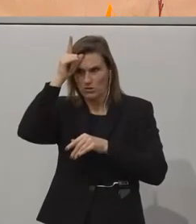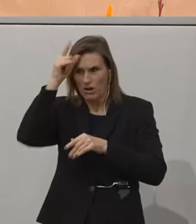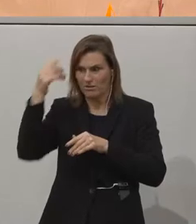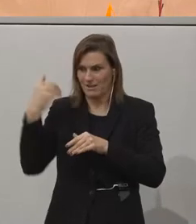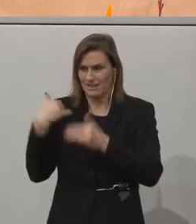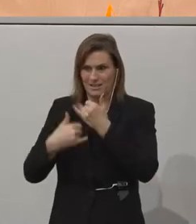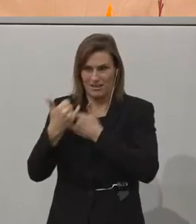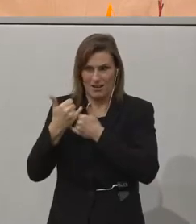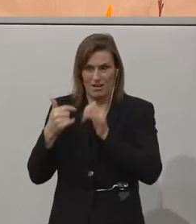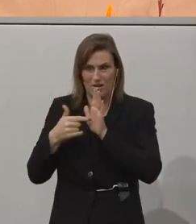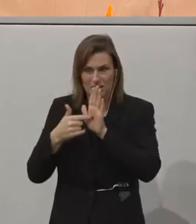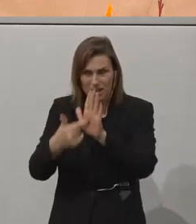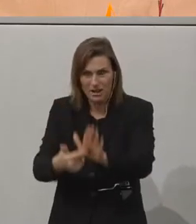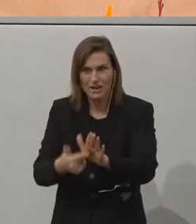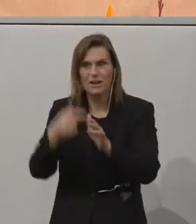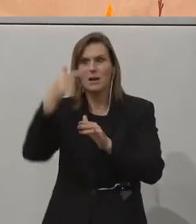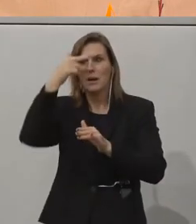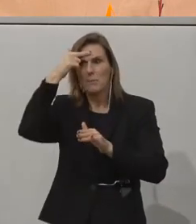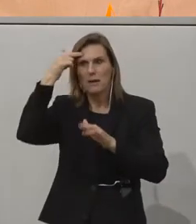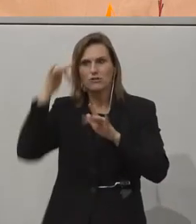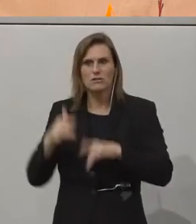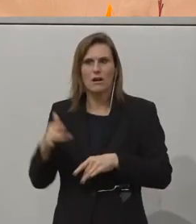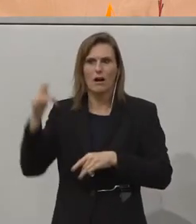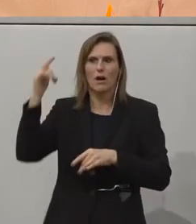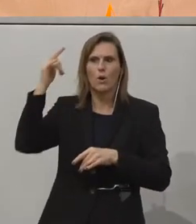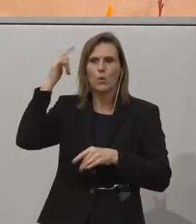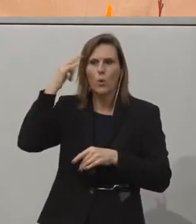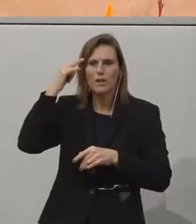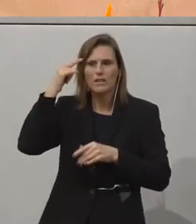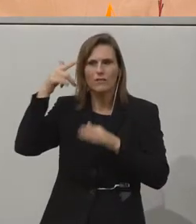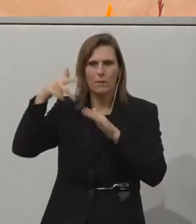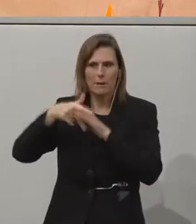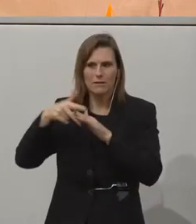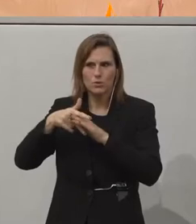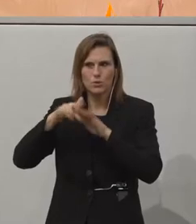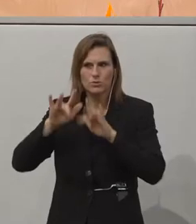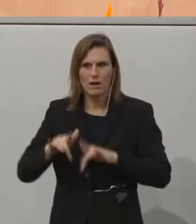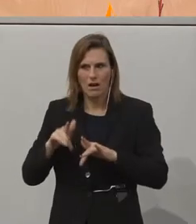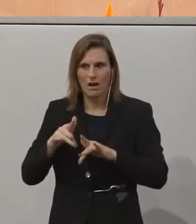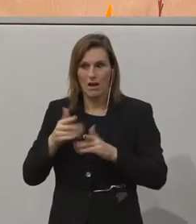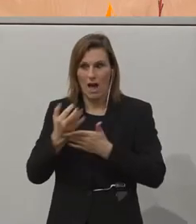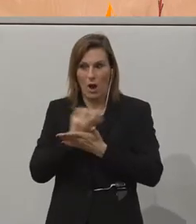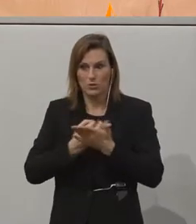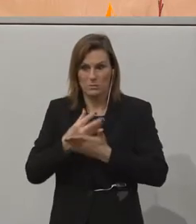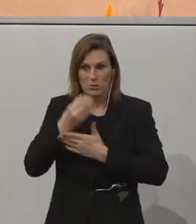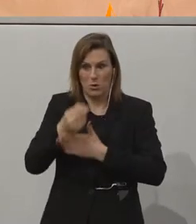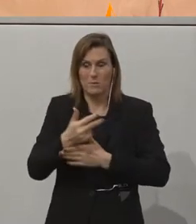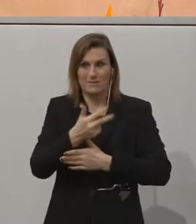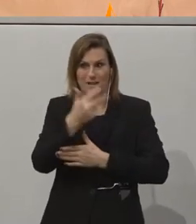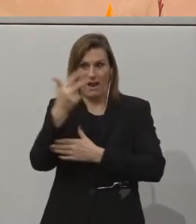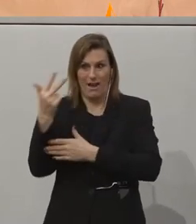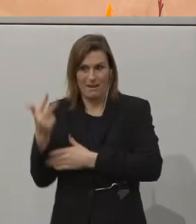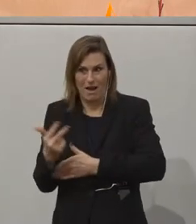vorgestellt haben, wo Menschen mit kognitiver Behinderung in einer dreijährigen Ausbildung zu